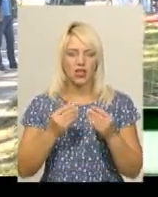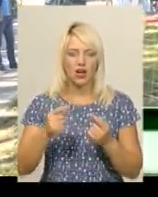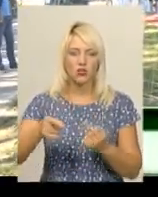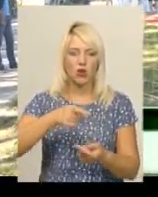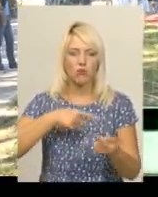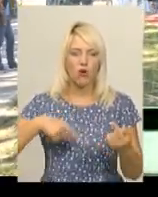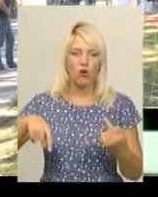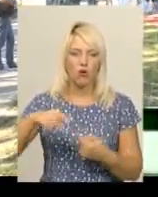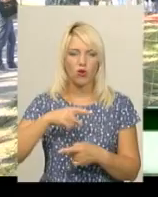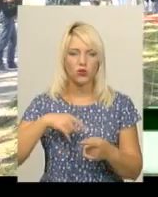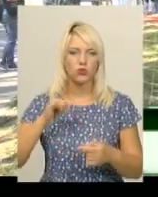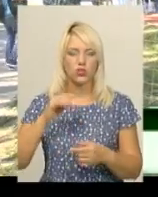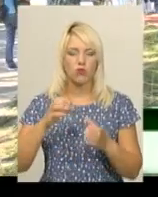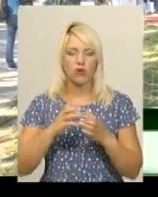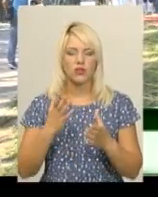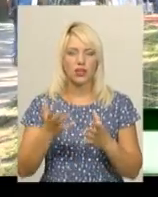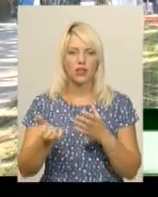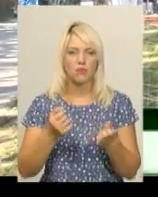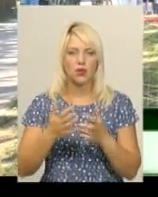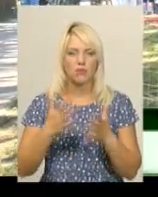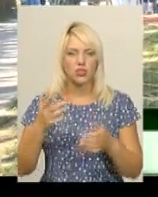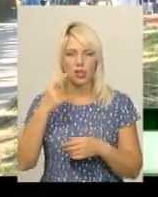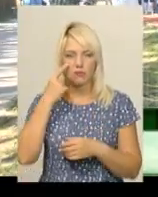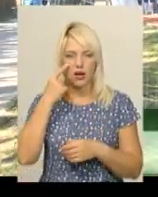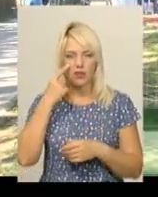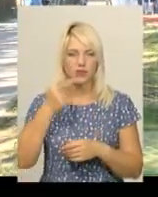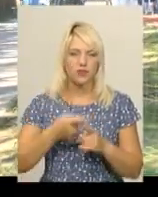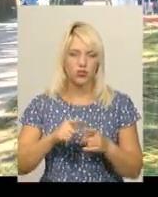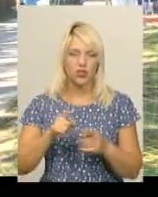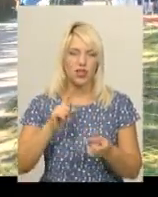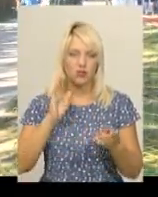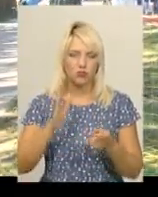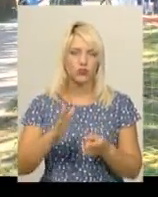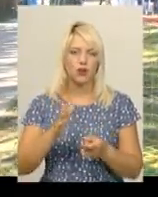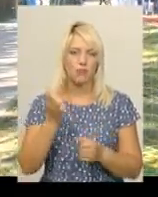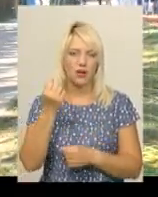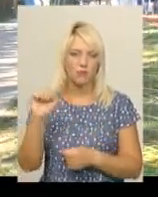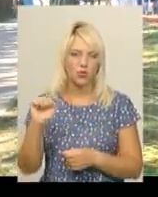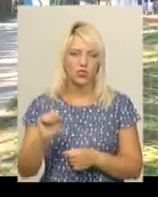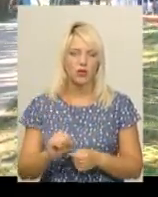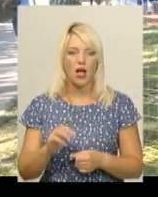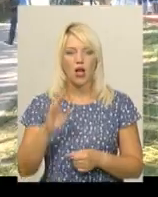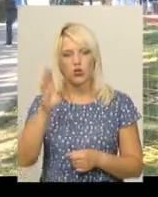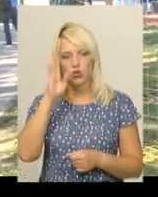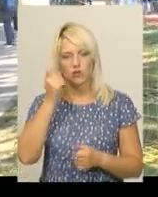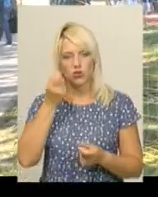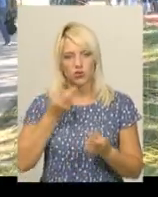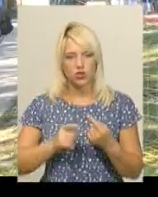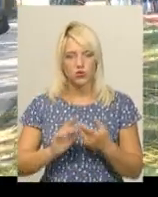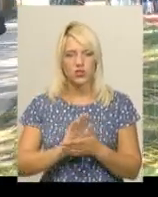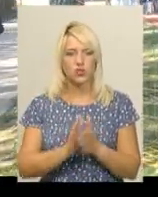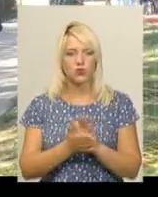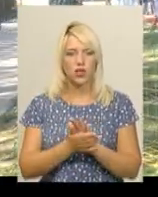потім команда, яка набере найбільшу кількість очок, вона і стане переможцем. У чоловіків трохи інша